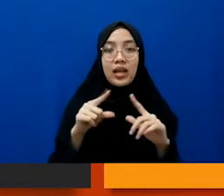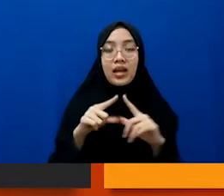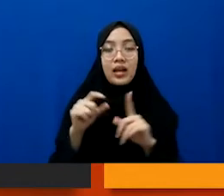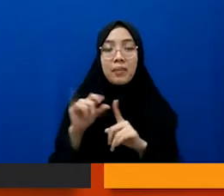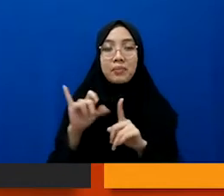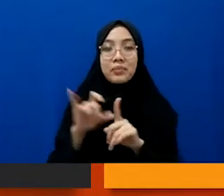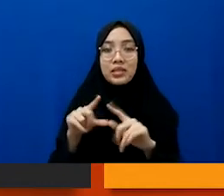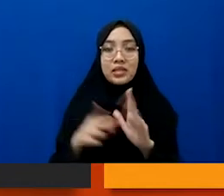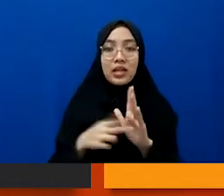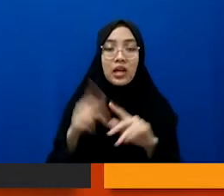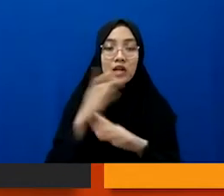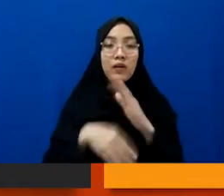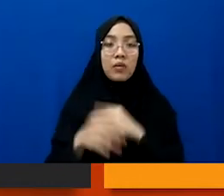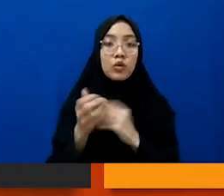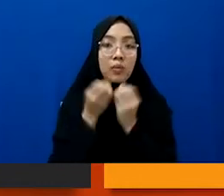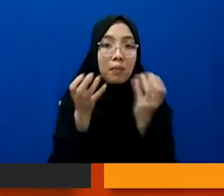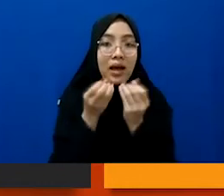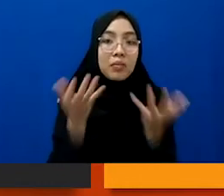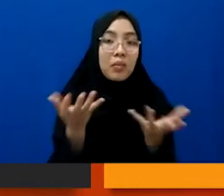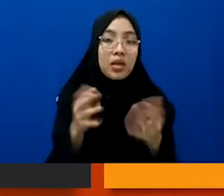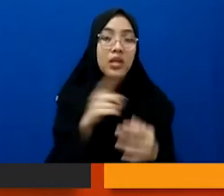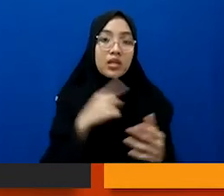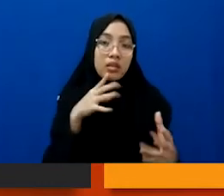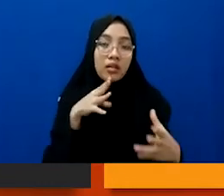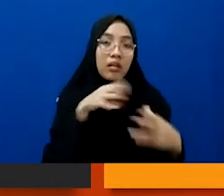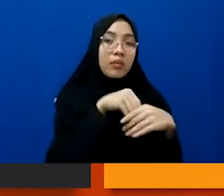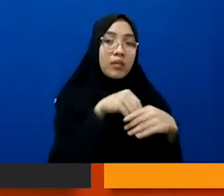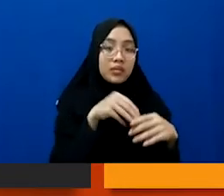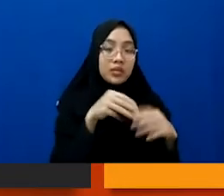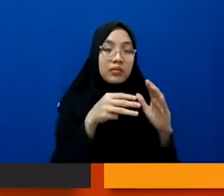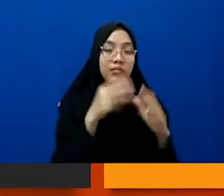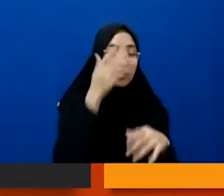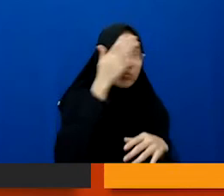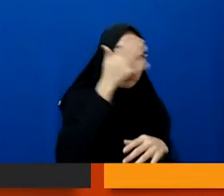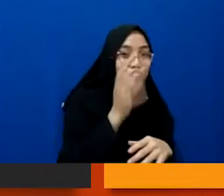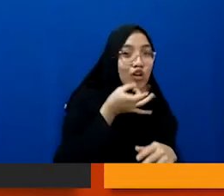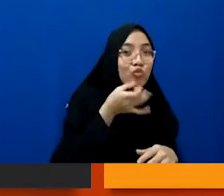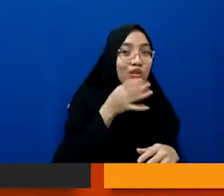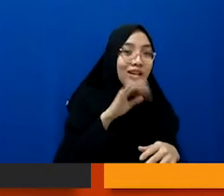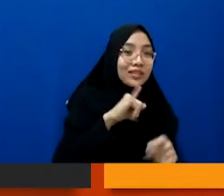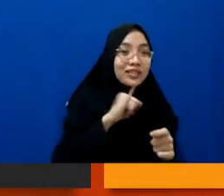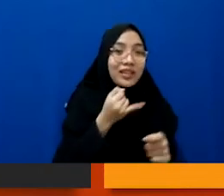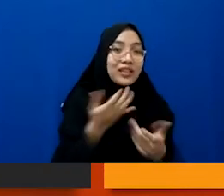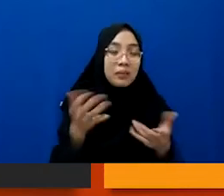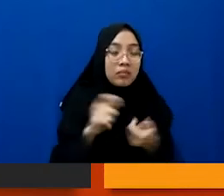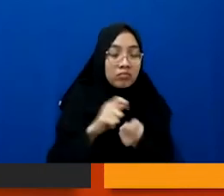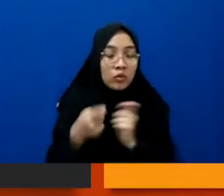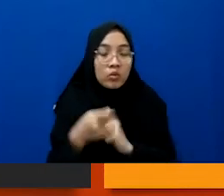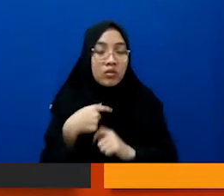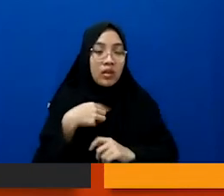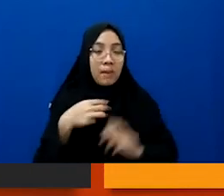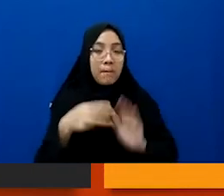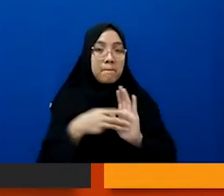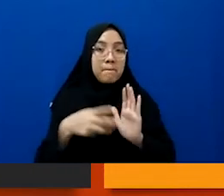gimana untuk mengungkapnya kita masuk nih gitu kan menyamar gitu kan misalnya saya menyamar menyamar jadi